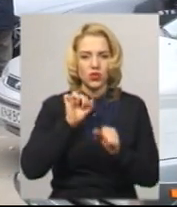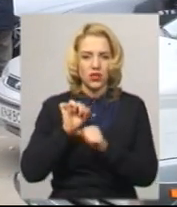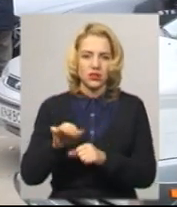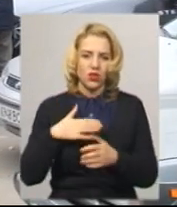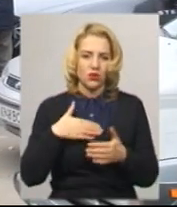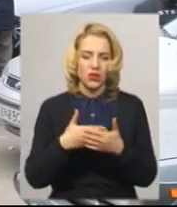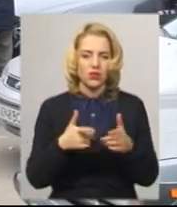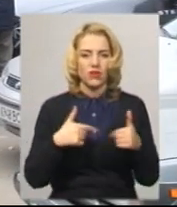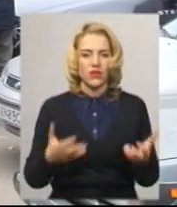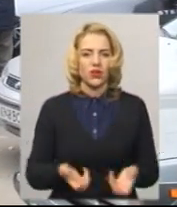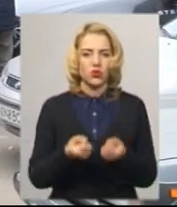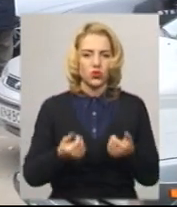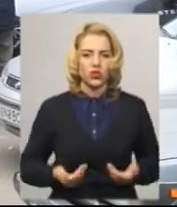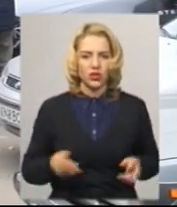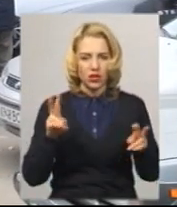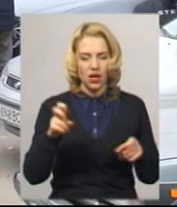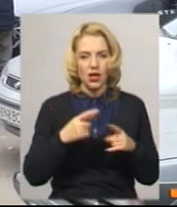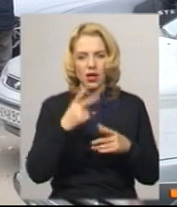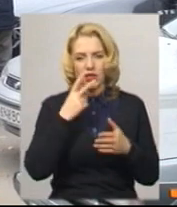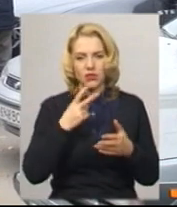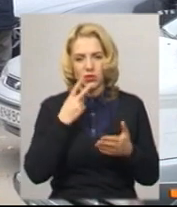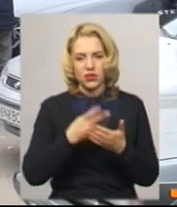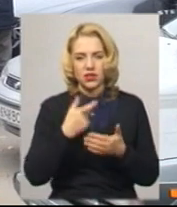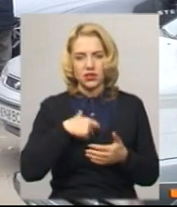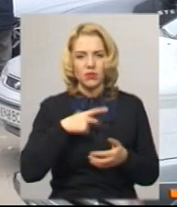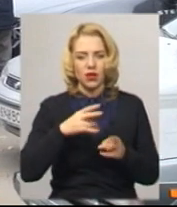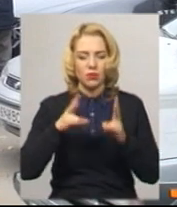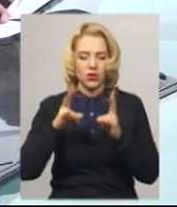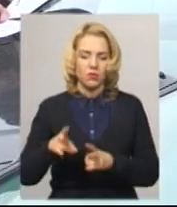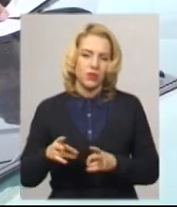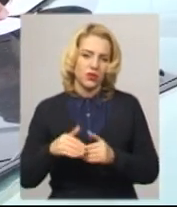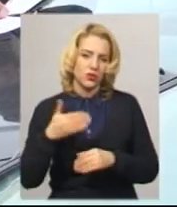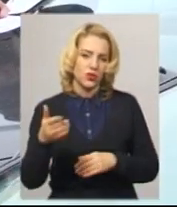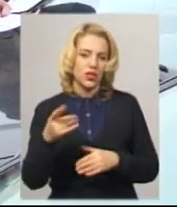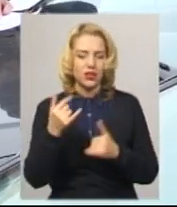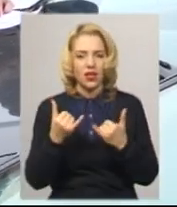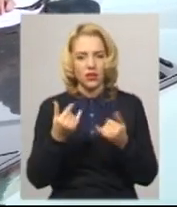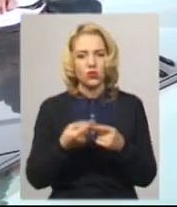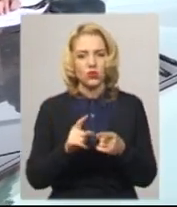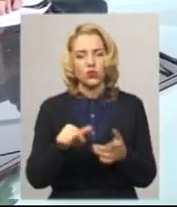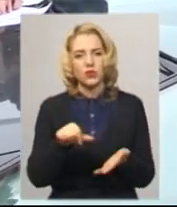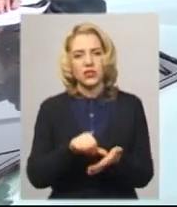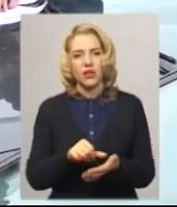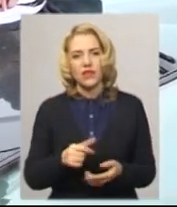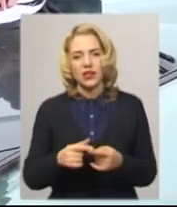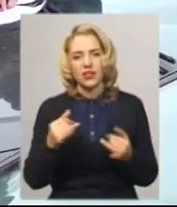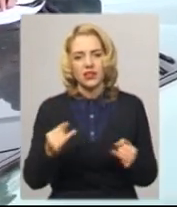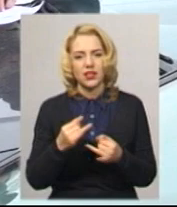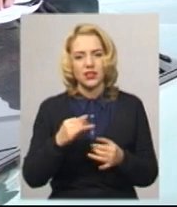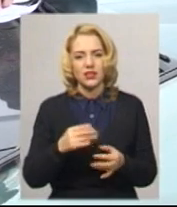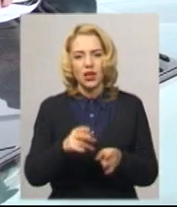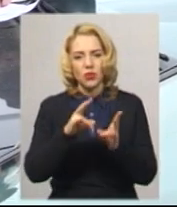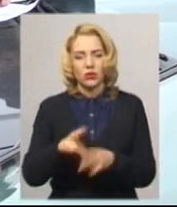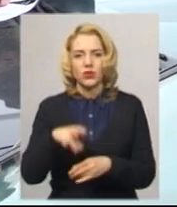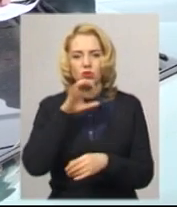захисту тварин в ряту життя заявили себе потерпілою стороною для того, аби надалі представляти інтереси потерпілої собаки. Про це